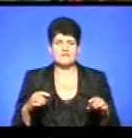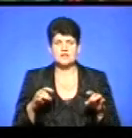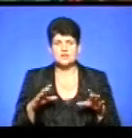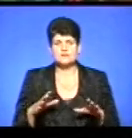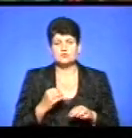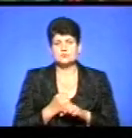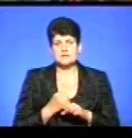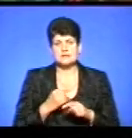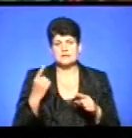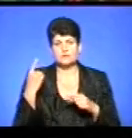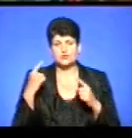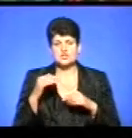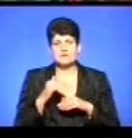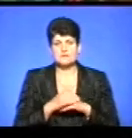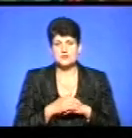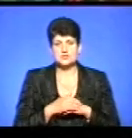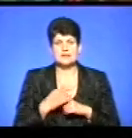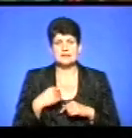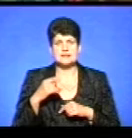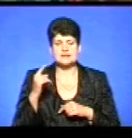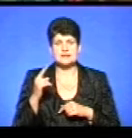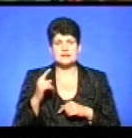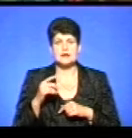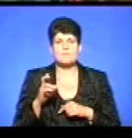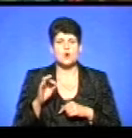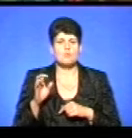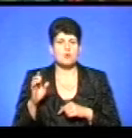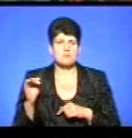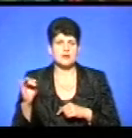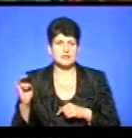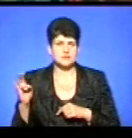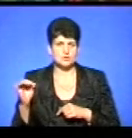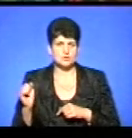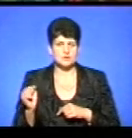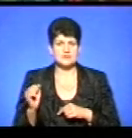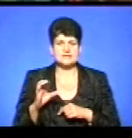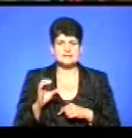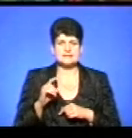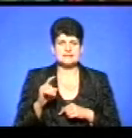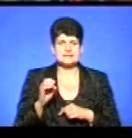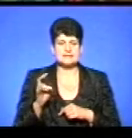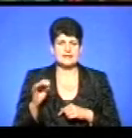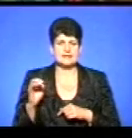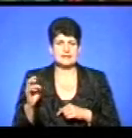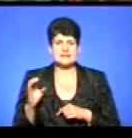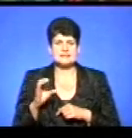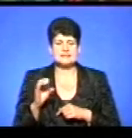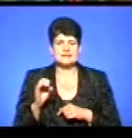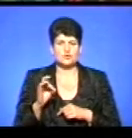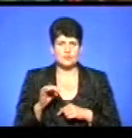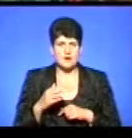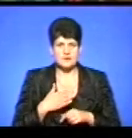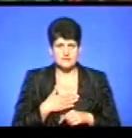зробити такий творчий вечір. Я знаю тут і про Бобинського, і про Зенека Сердюка, про нашого